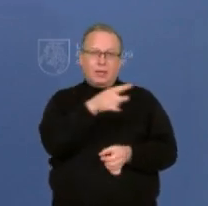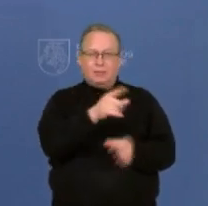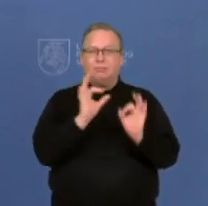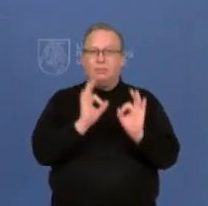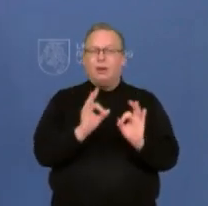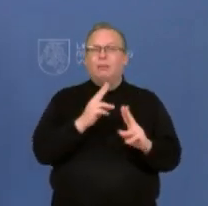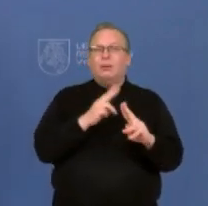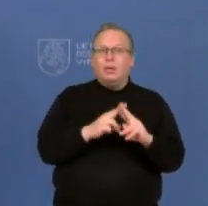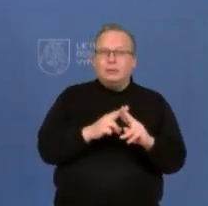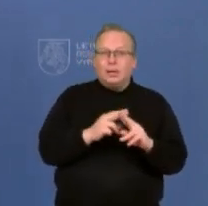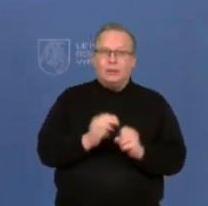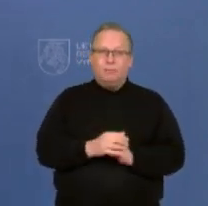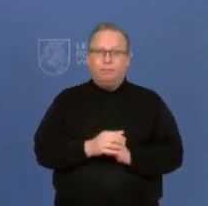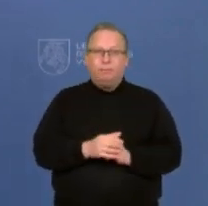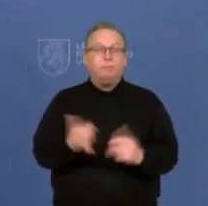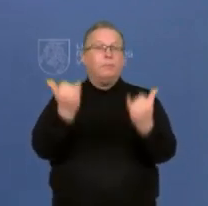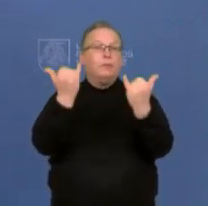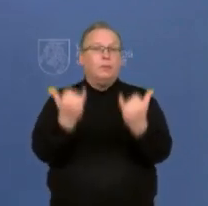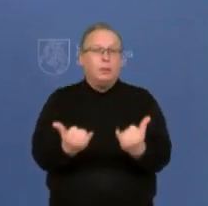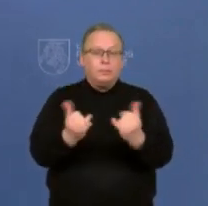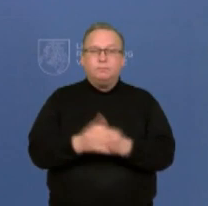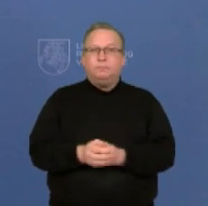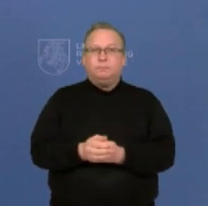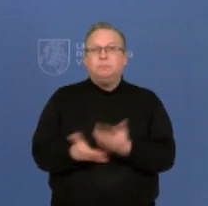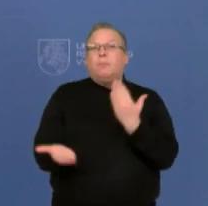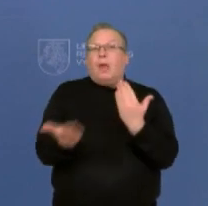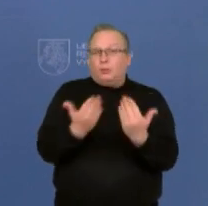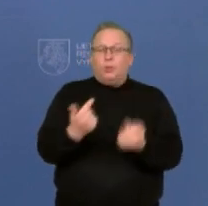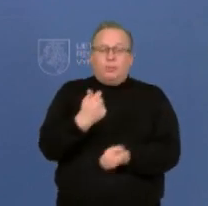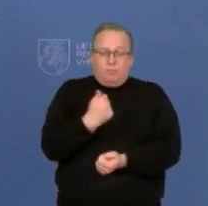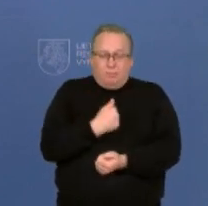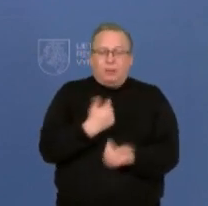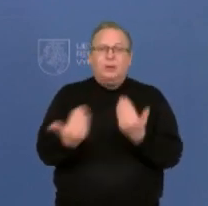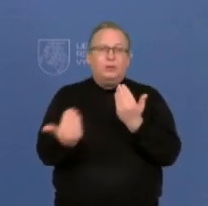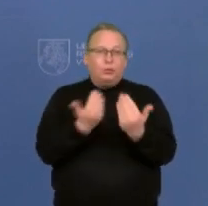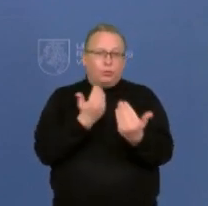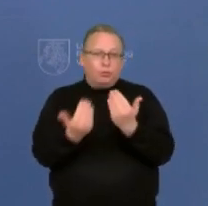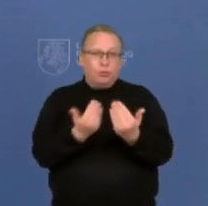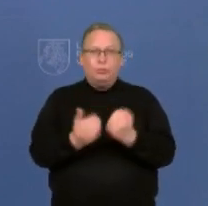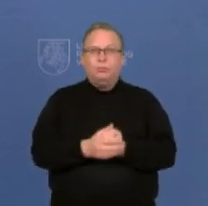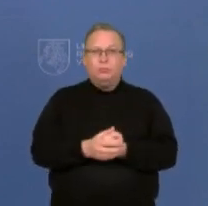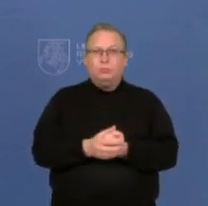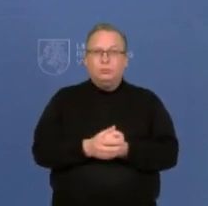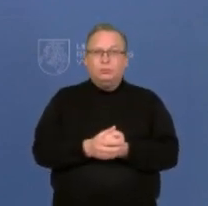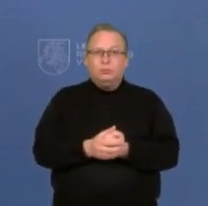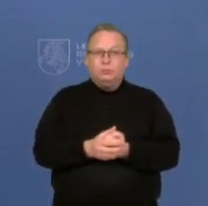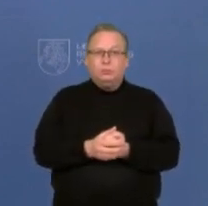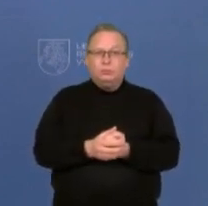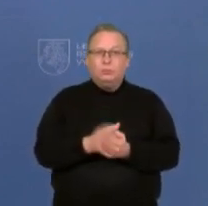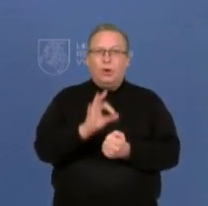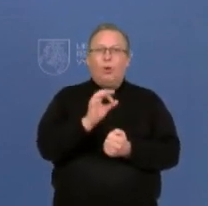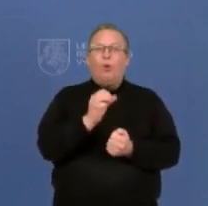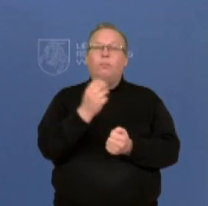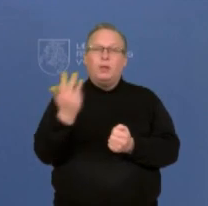Jo, tai, sakykime, tai šiuo atveju panašu, man asmeniškai panašu į tai, kad omikronas keis mūsų